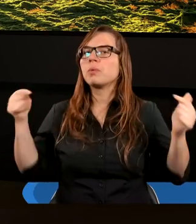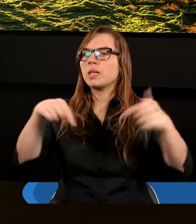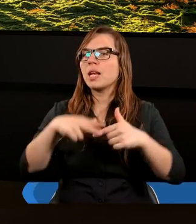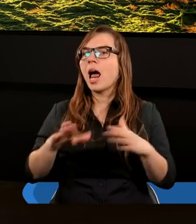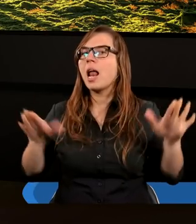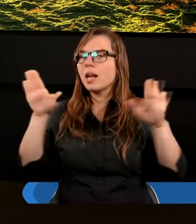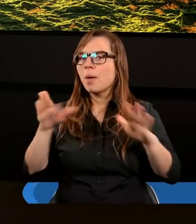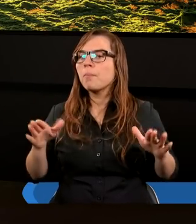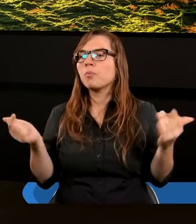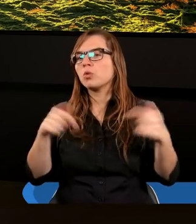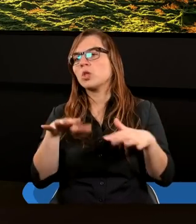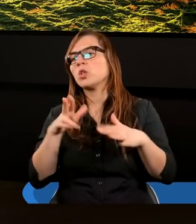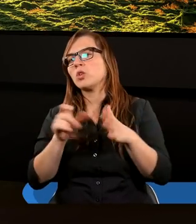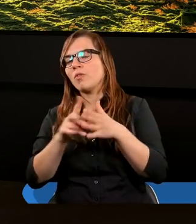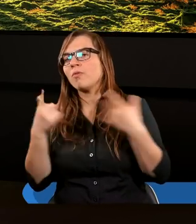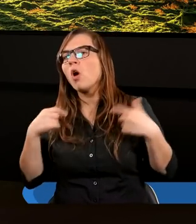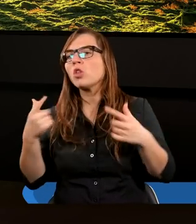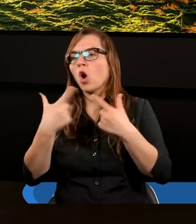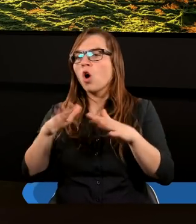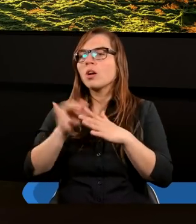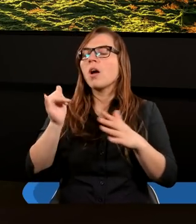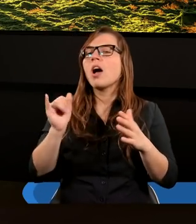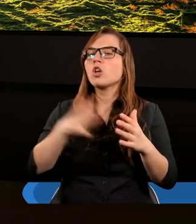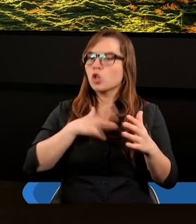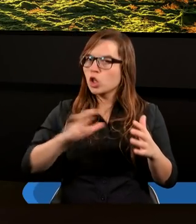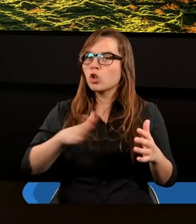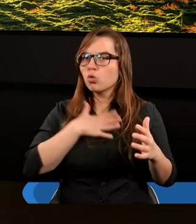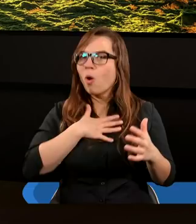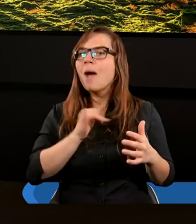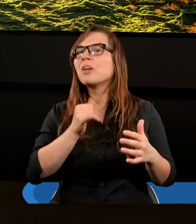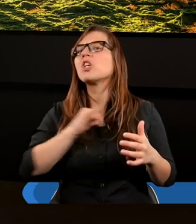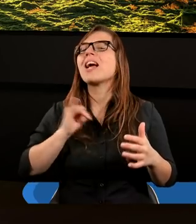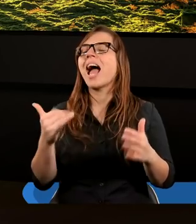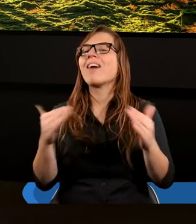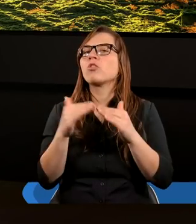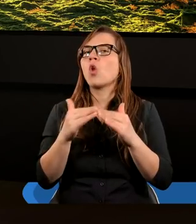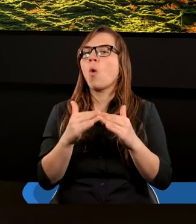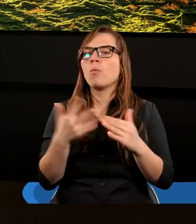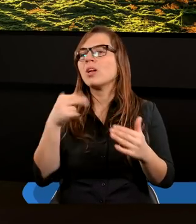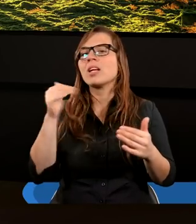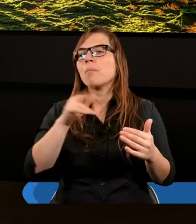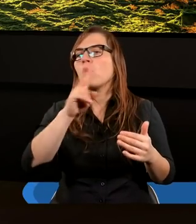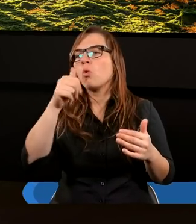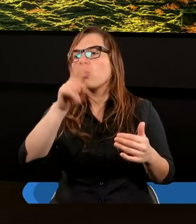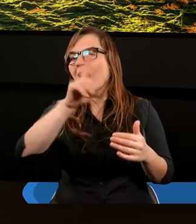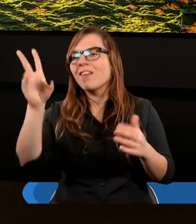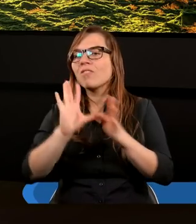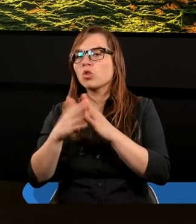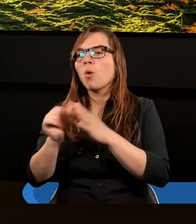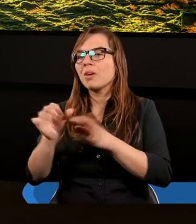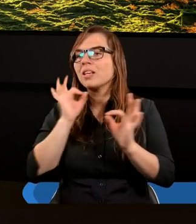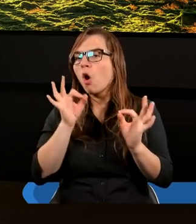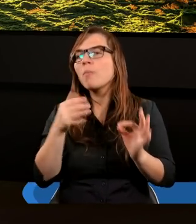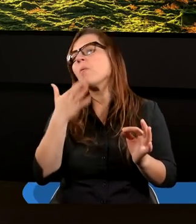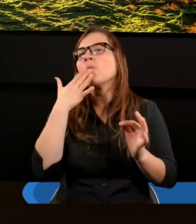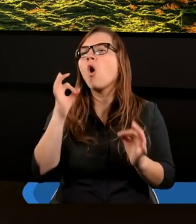na nabożeństwo albo przychodząc do tej społeczności Bożej, jak w domu. Może nie u każdego w domu jest dobrze. To też trzeba,